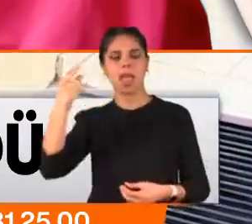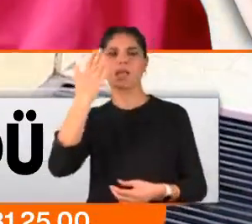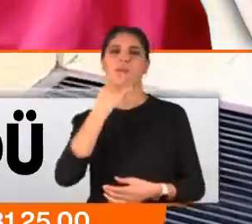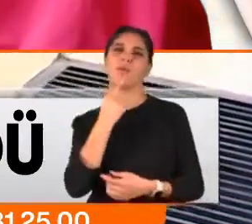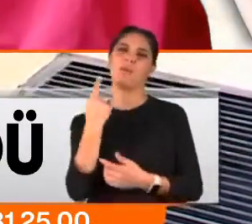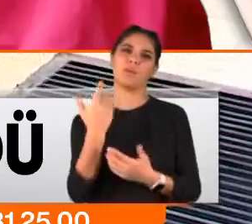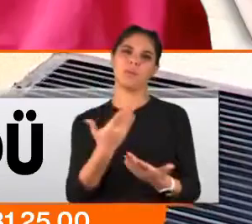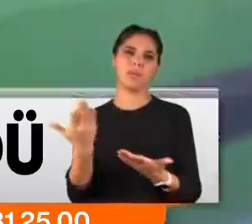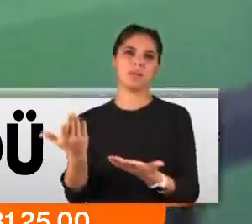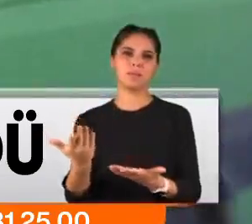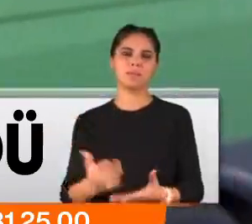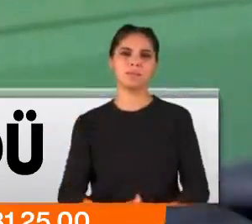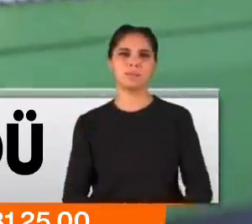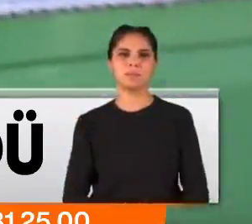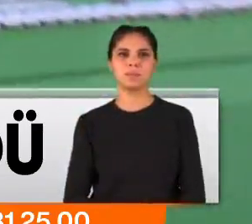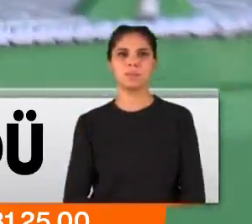olmadığını söylediler.